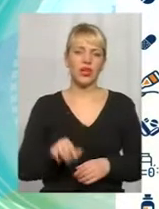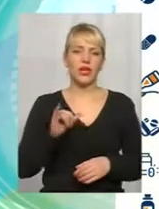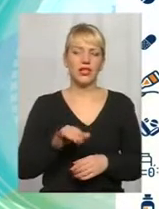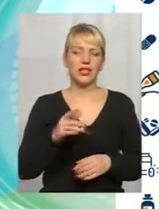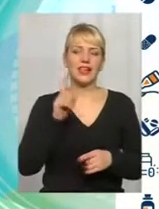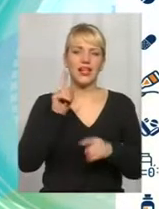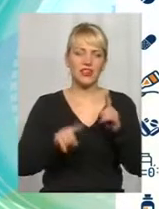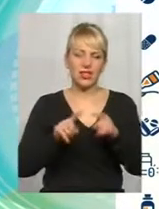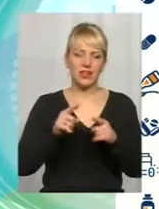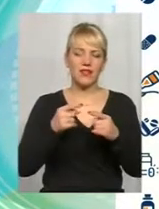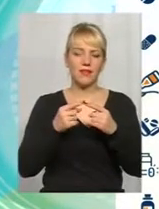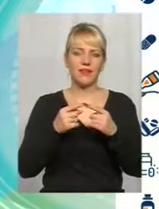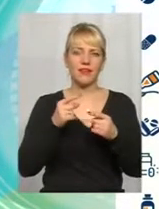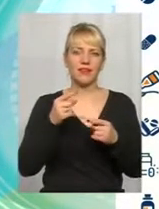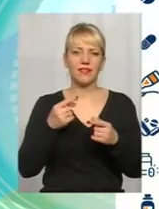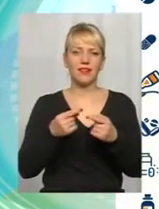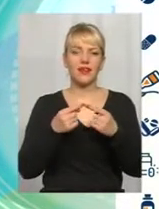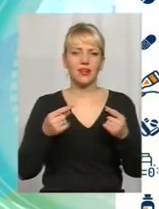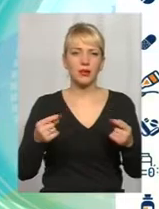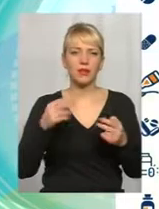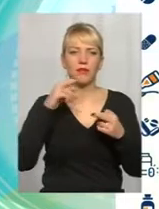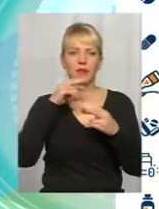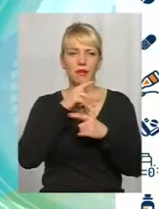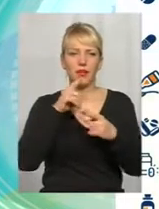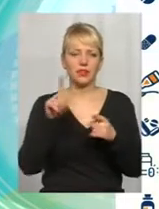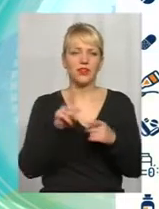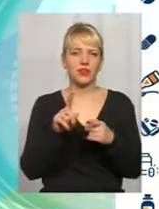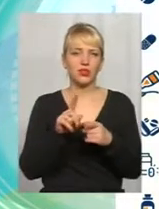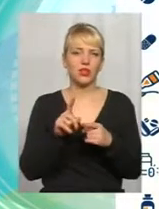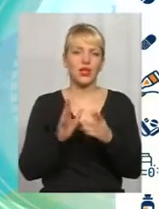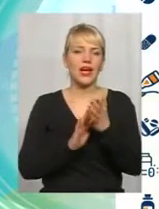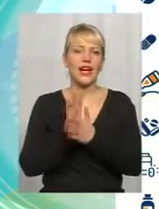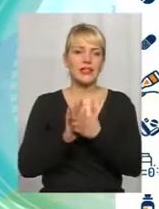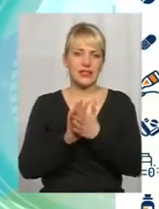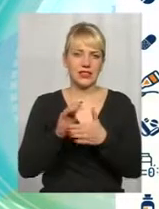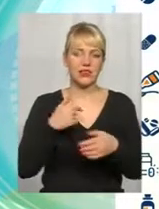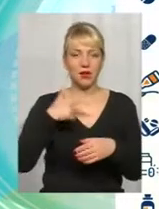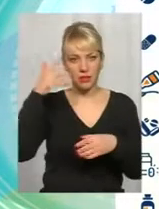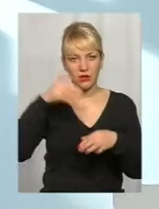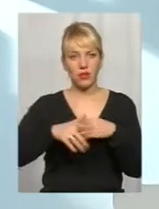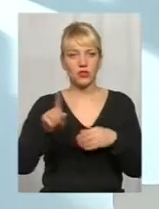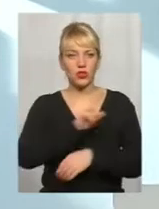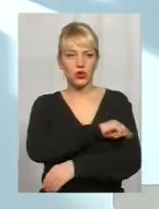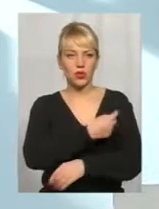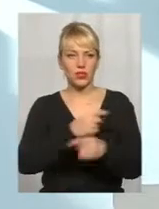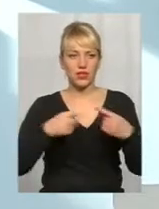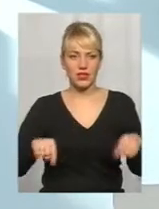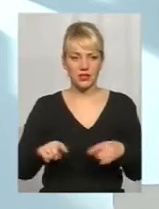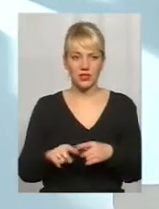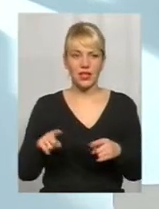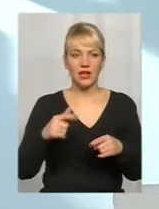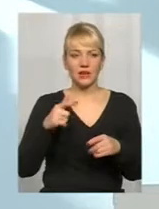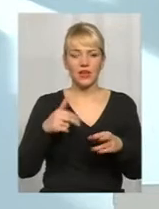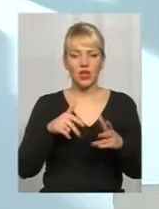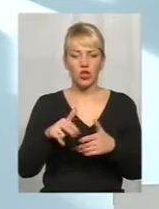растительні препарати, які теж, в общем-то, ефективність, яких не доказана. Тобто, понимаєте, медицина йдет к тому, що кожне дійсство,